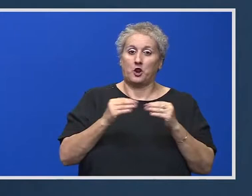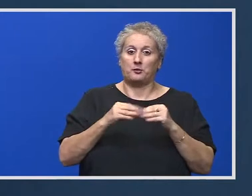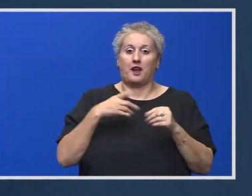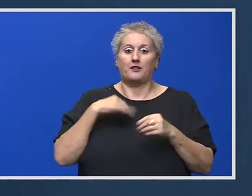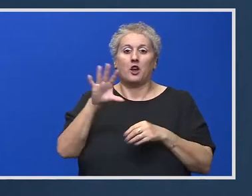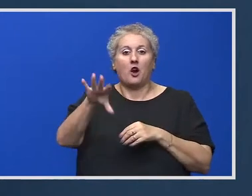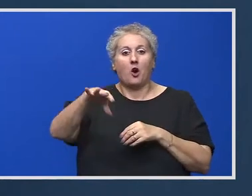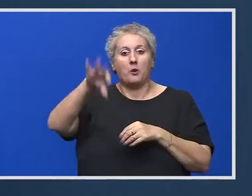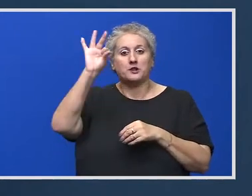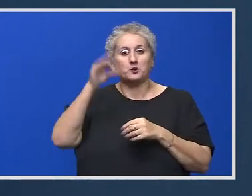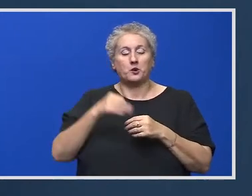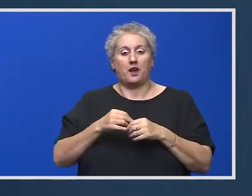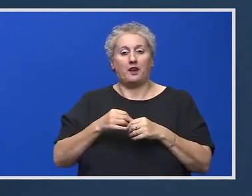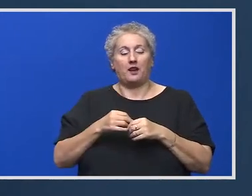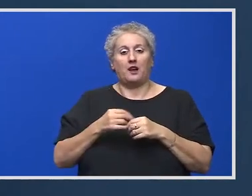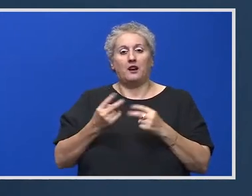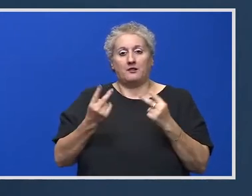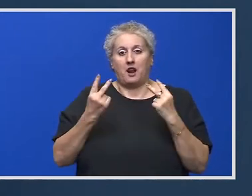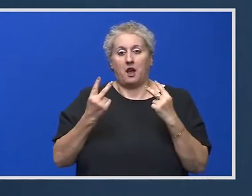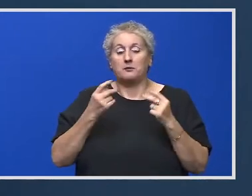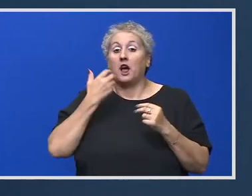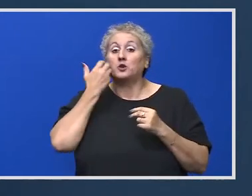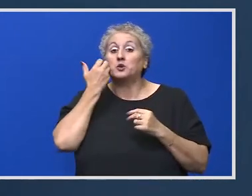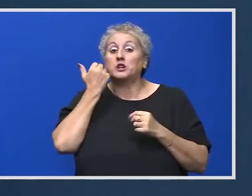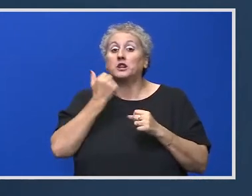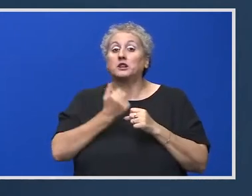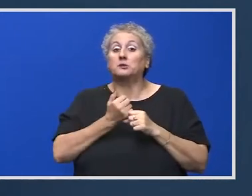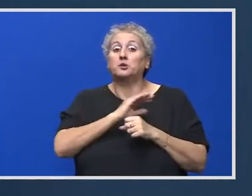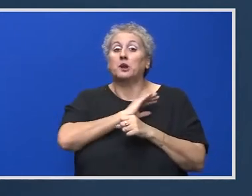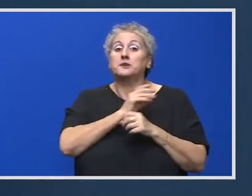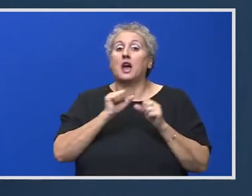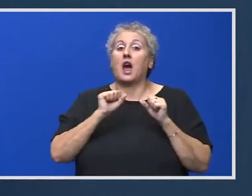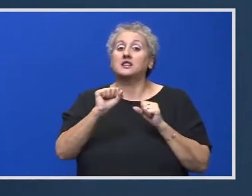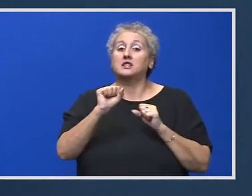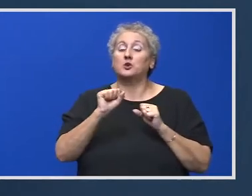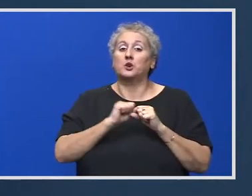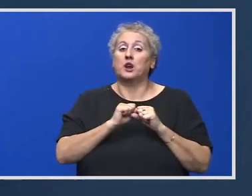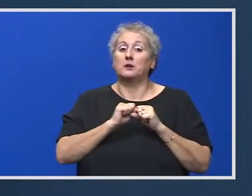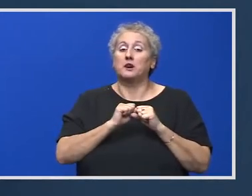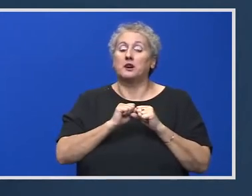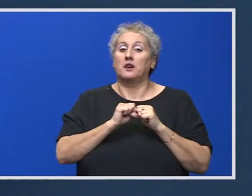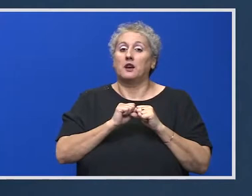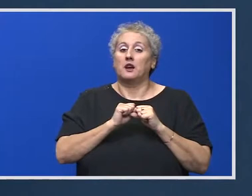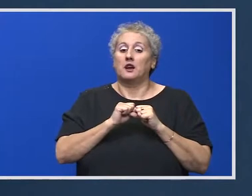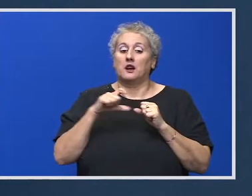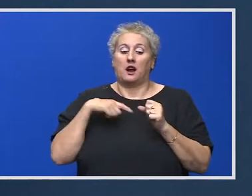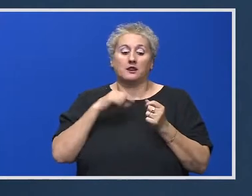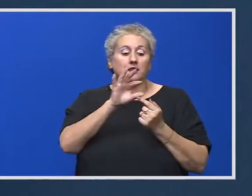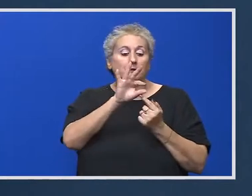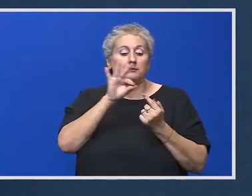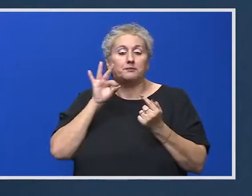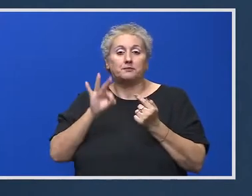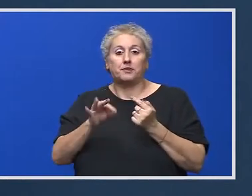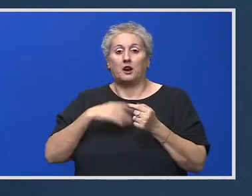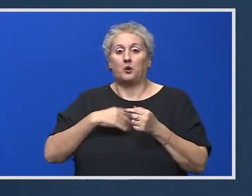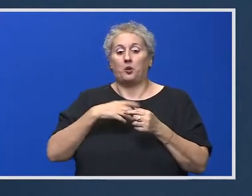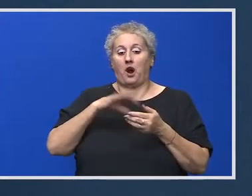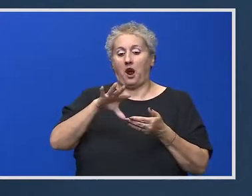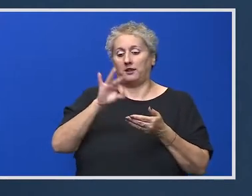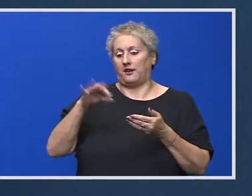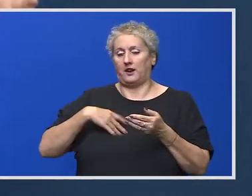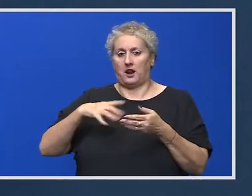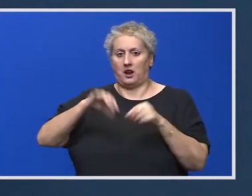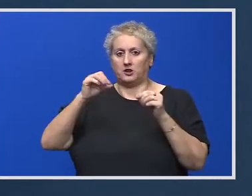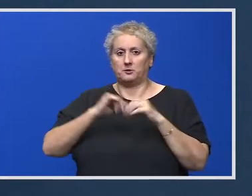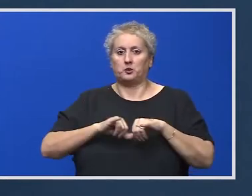opțiune viabilă doar atunci când vom putea să asigurăm un cadru care să fie o alternativă viabilă, cum am spus, pentru